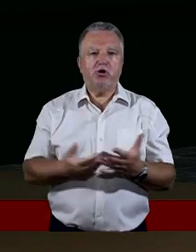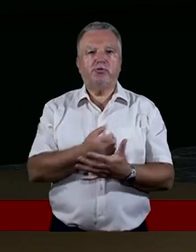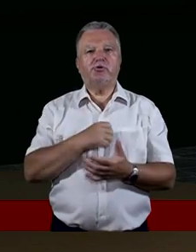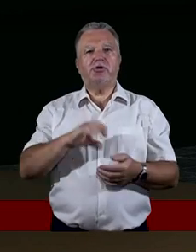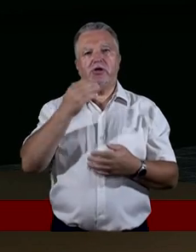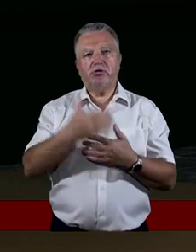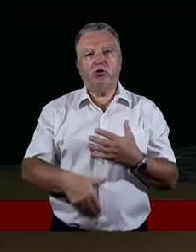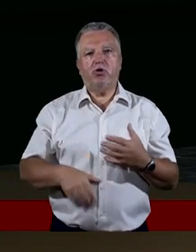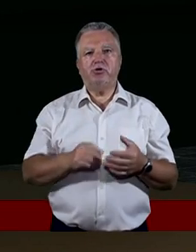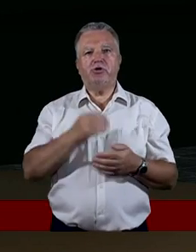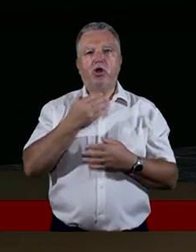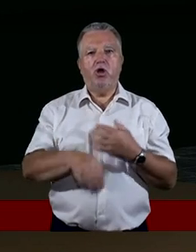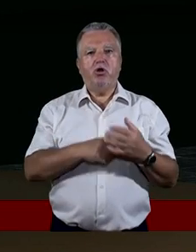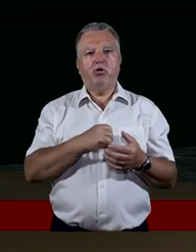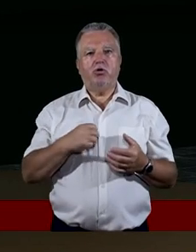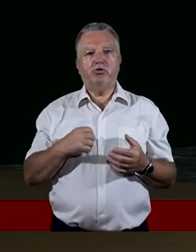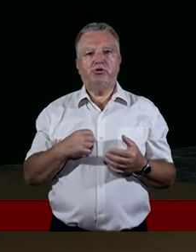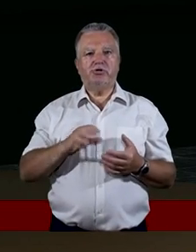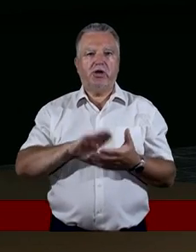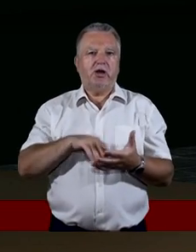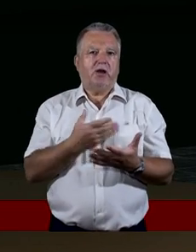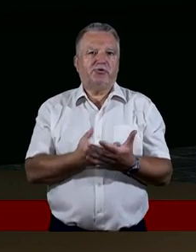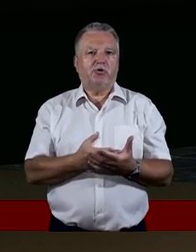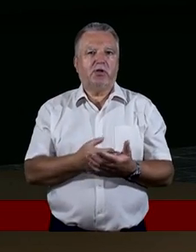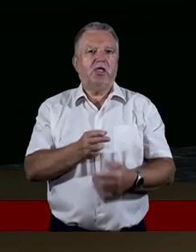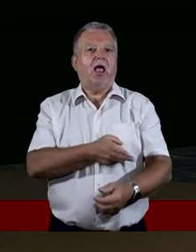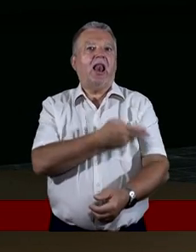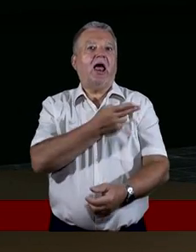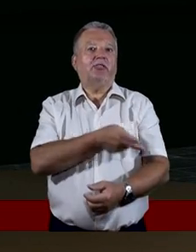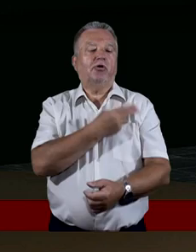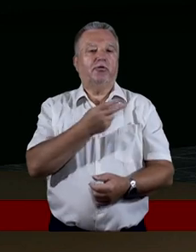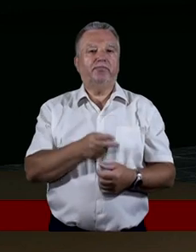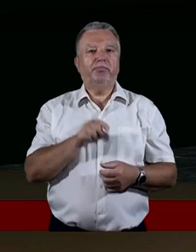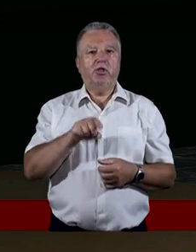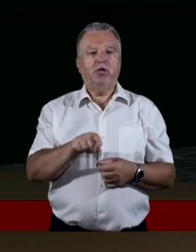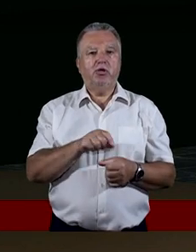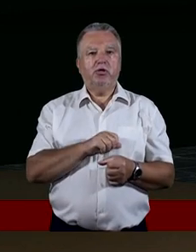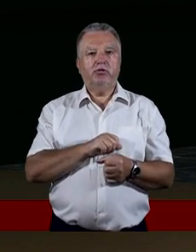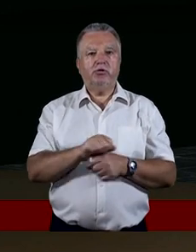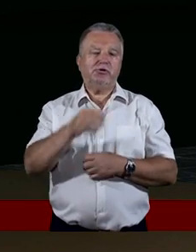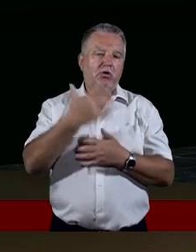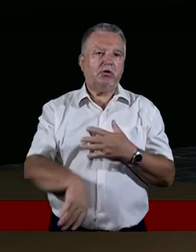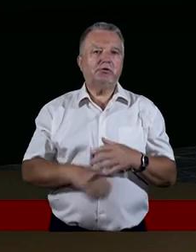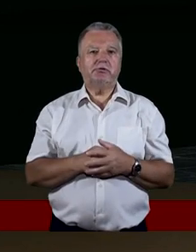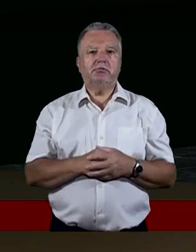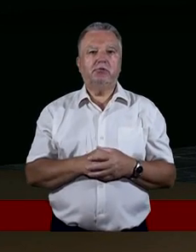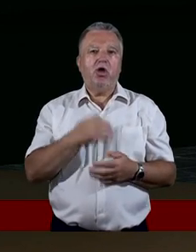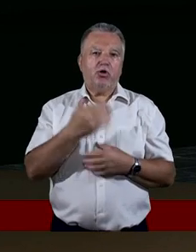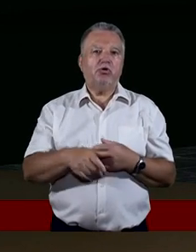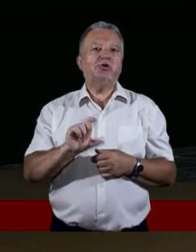się kończy. Kończy się na przykład lato. To jest koniec